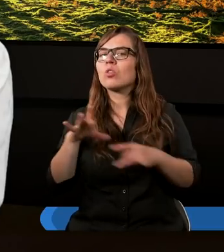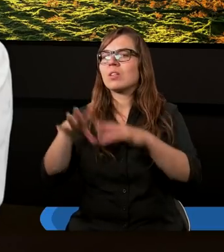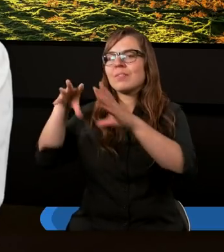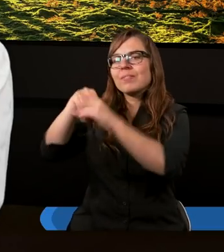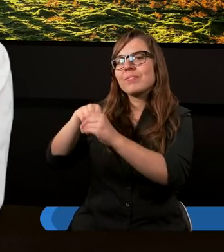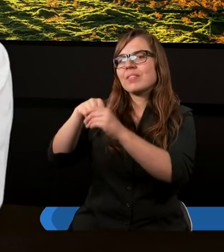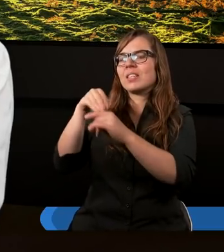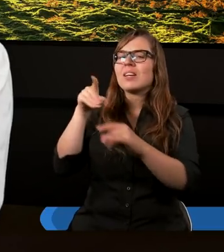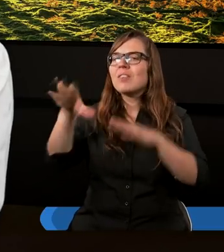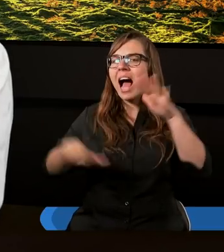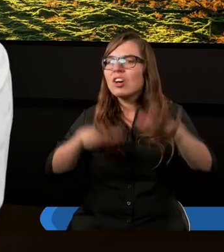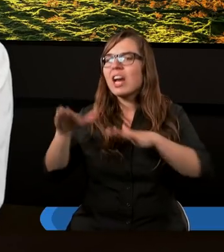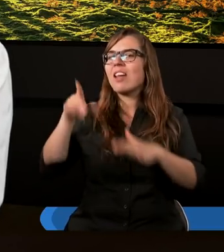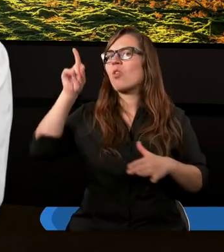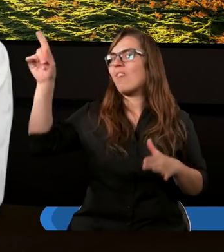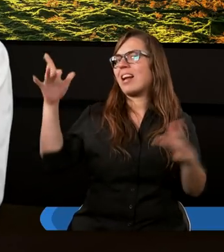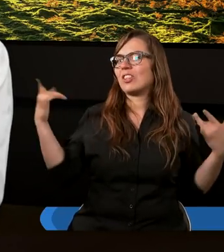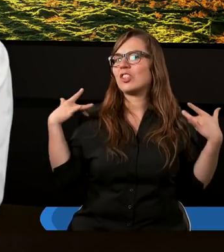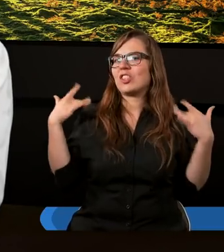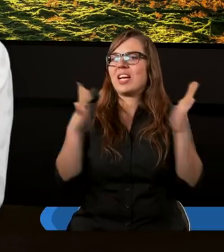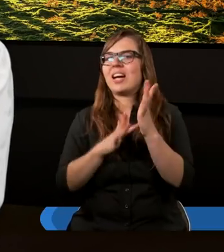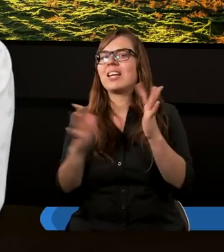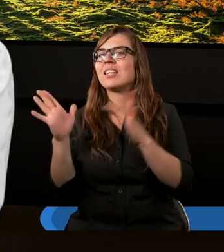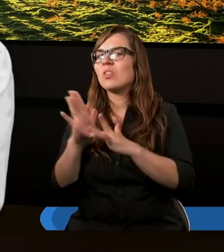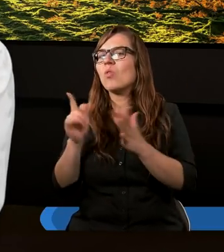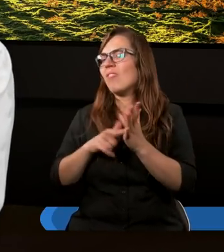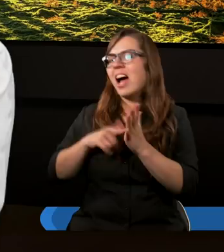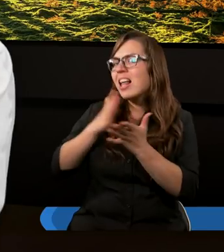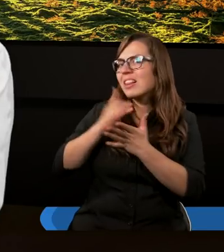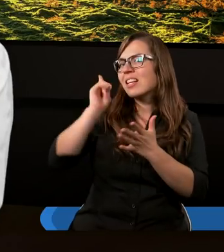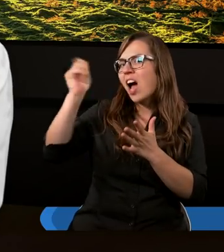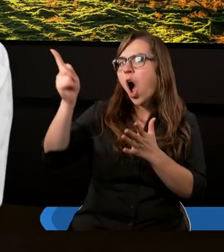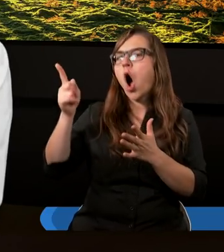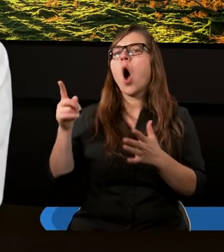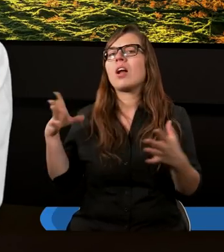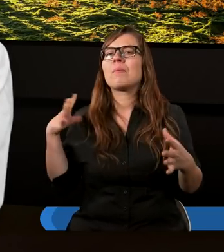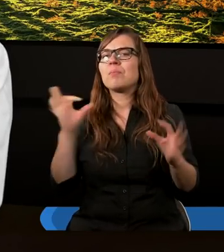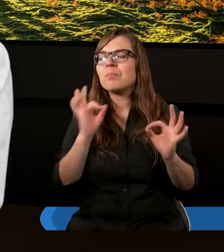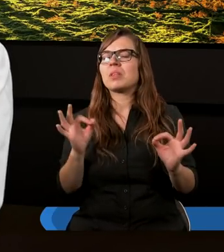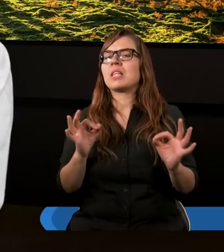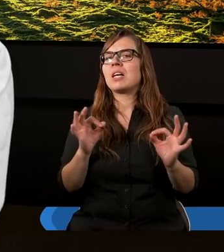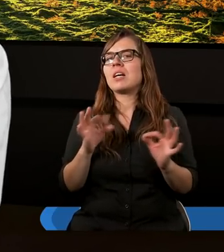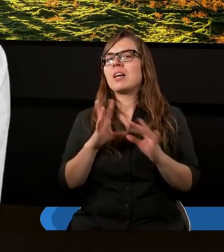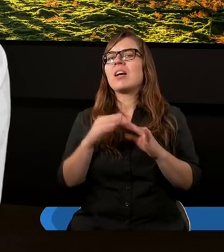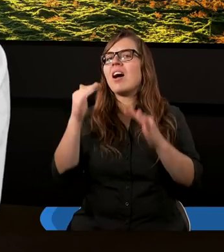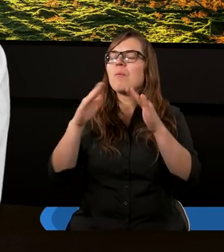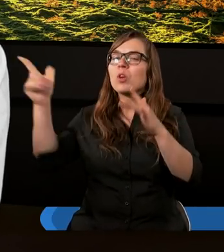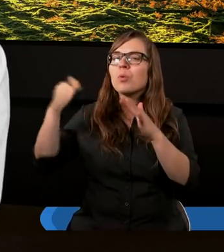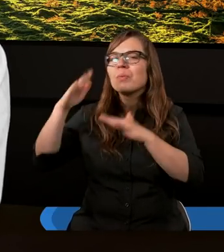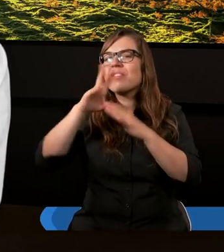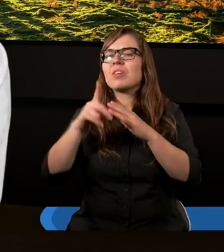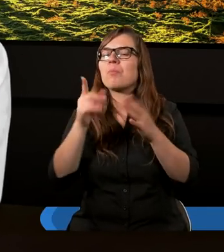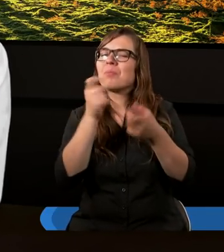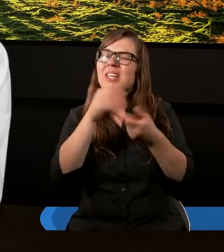naśladowanie Jezusa Chrystusa w tym, co robił, a On był sługą, a nie wywyższał się ponad innych.